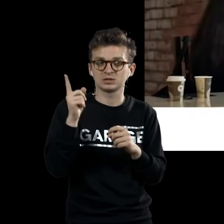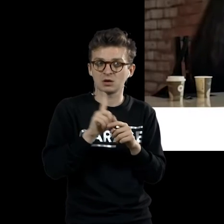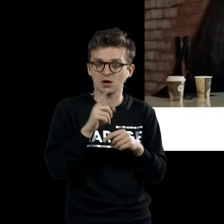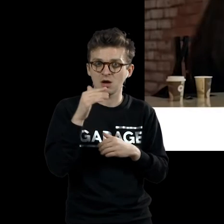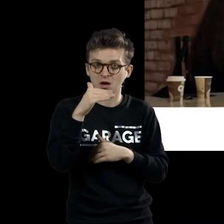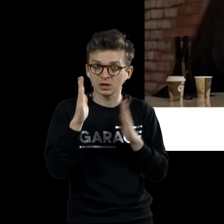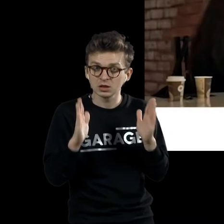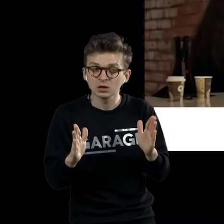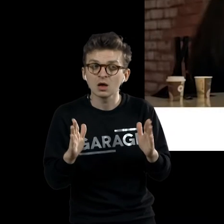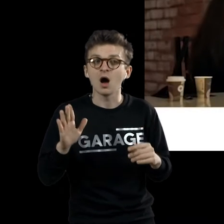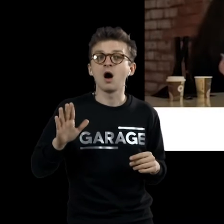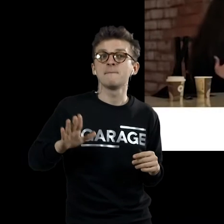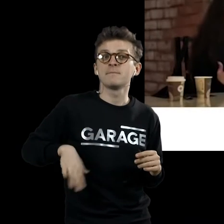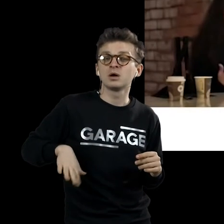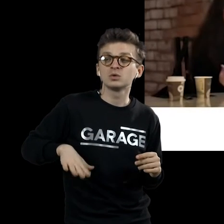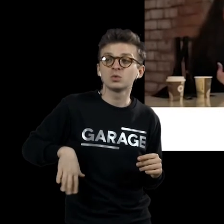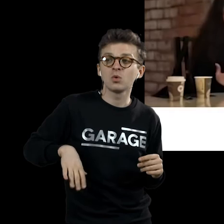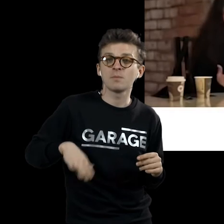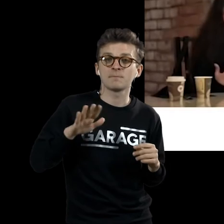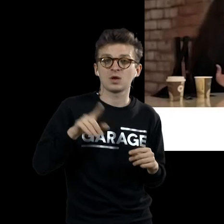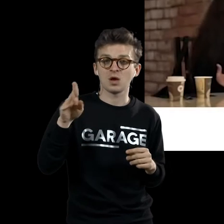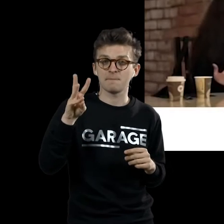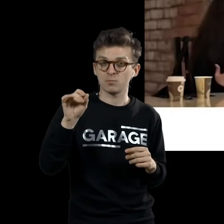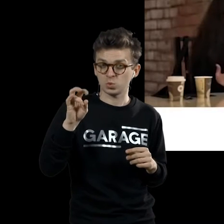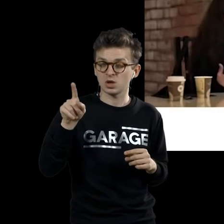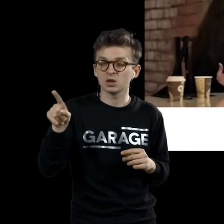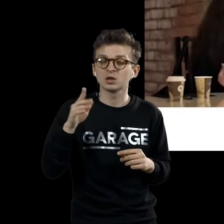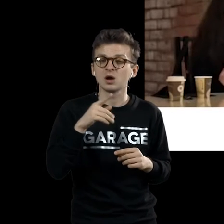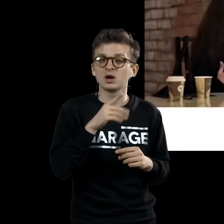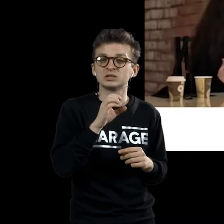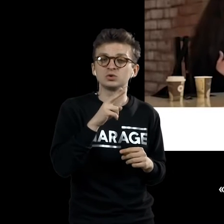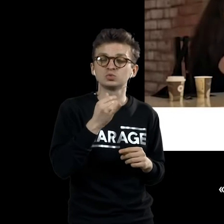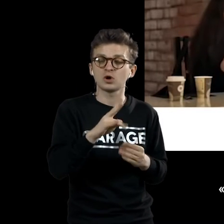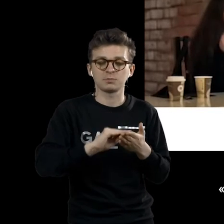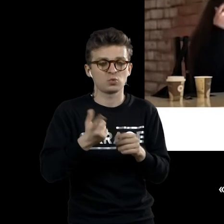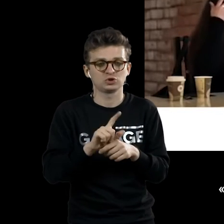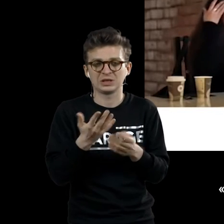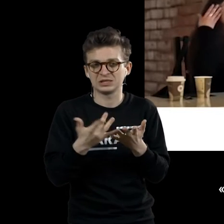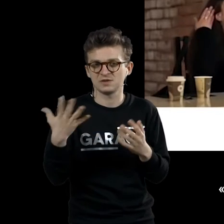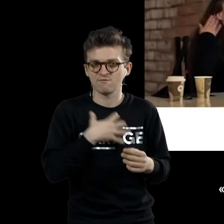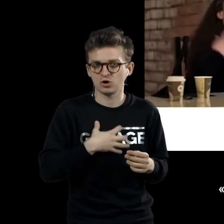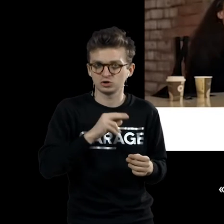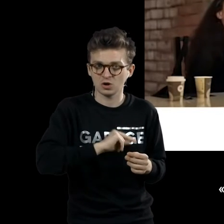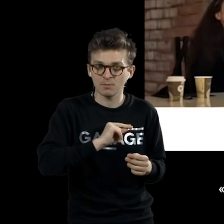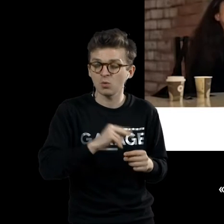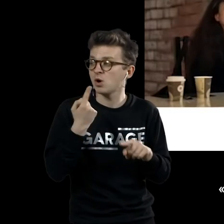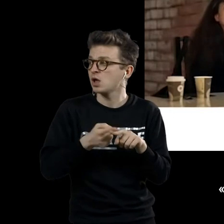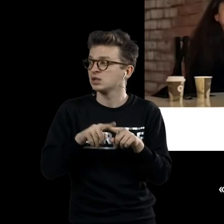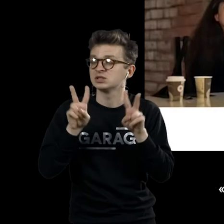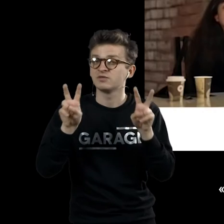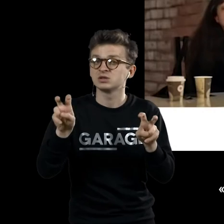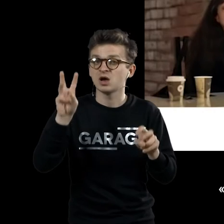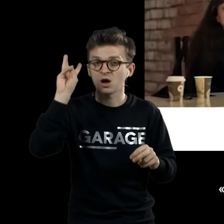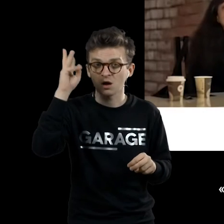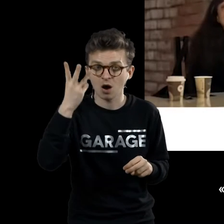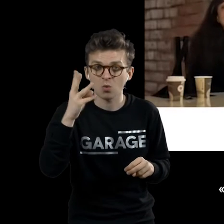картина. Потом появляется в Мюнхене, он пишет несколько очень значимых для себя работ. Вот это произведение называется «Король